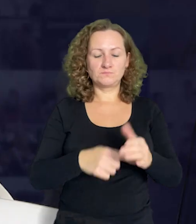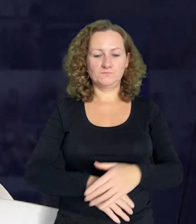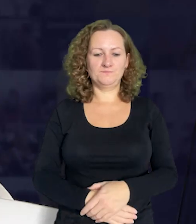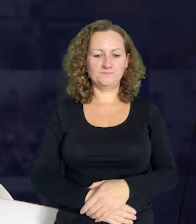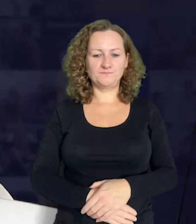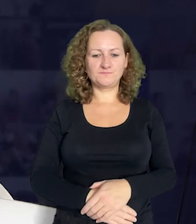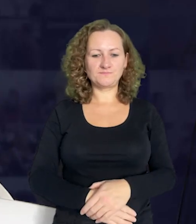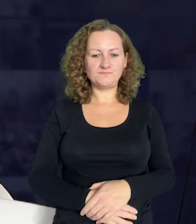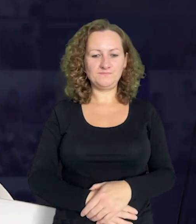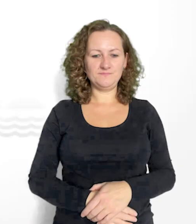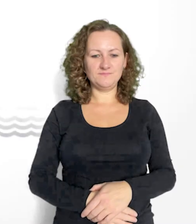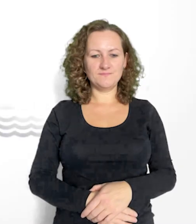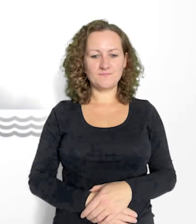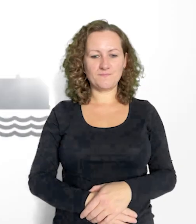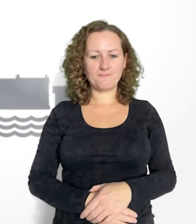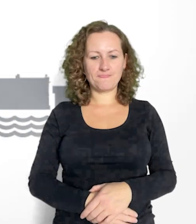Zapowiedzi wydarzeń